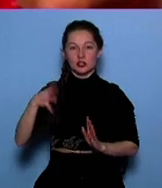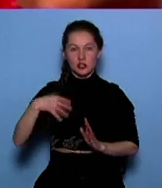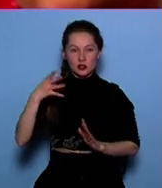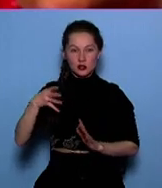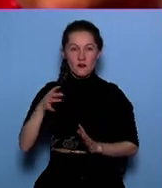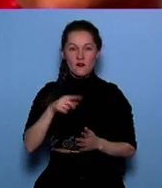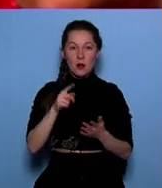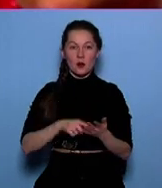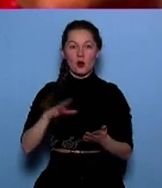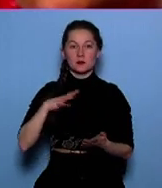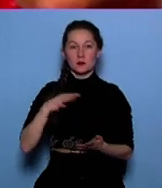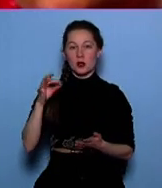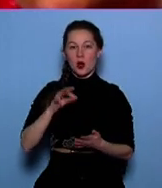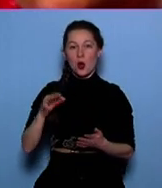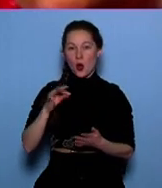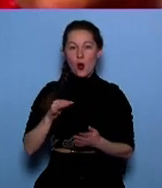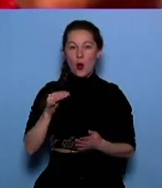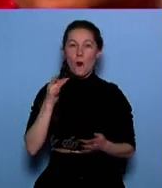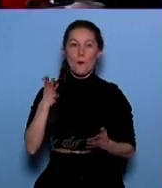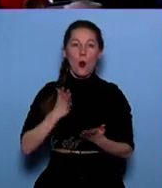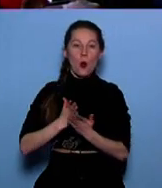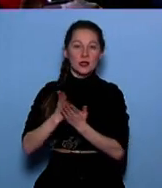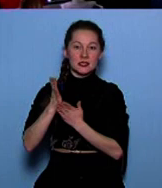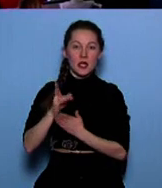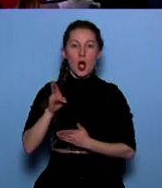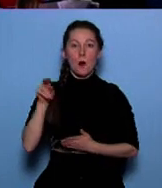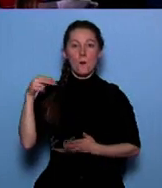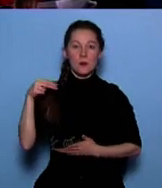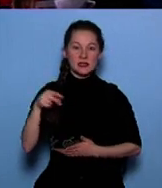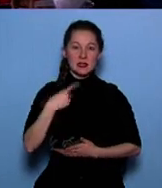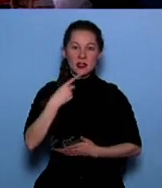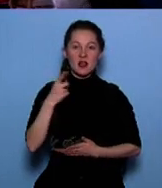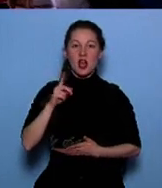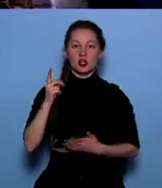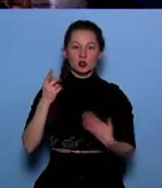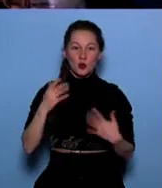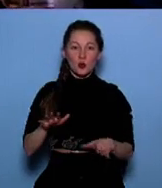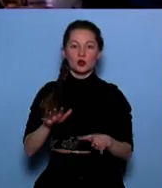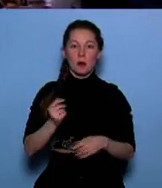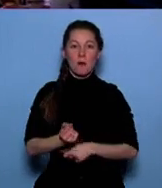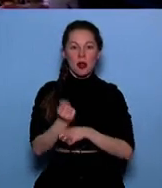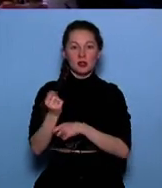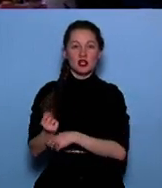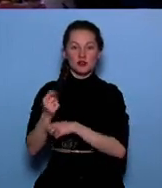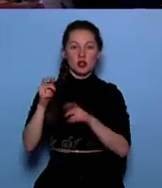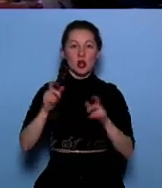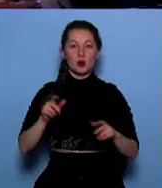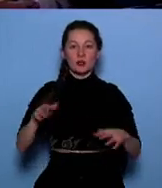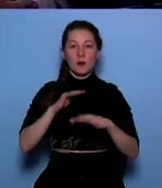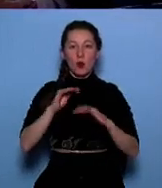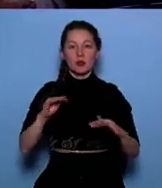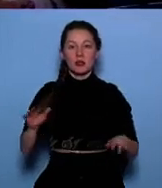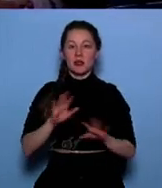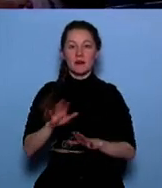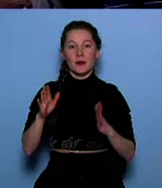демографической политики. Путин отметил, что государство уже реализует целый комплекс мер поддержки семей и не только многодетных, но